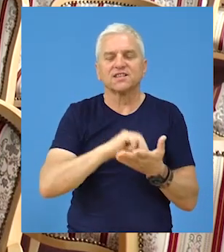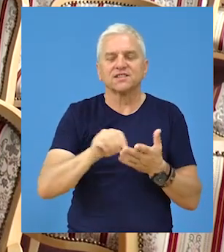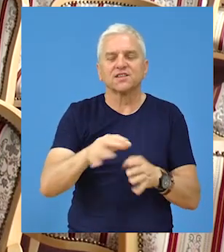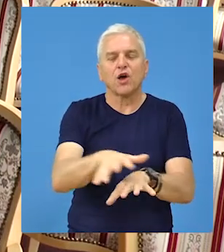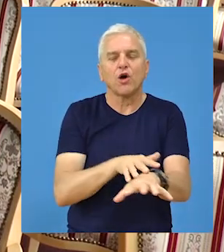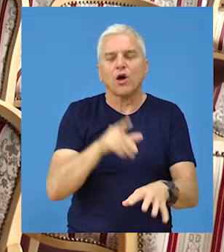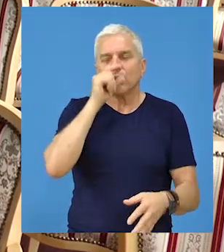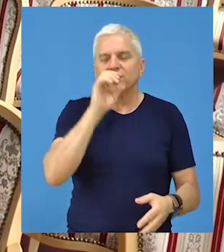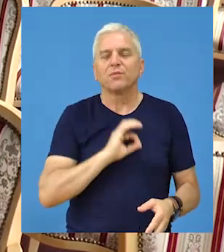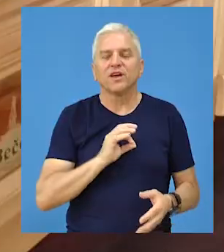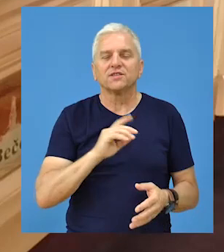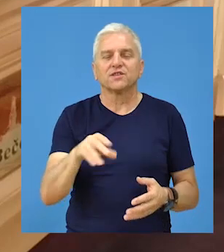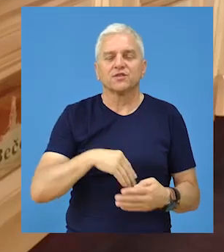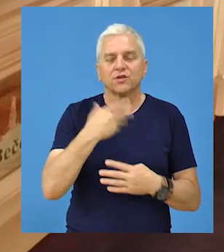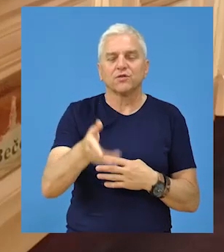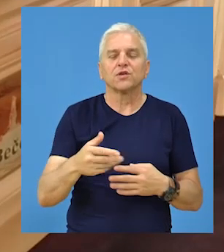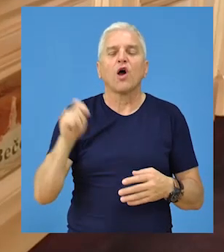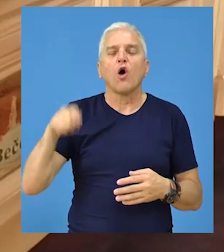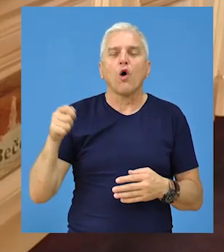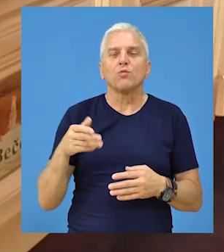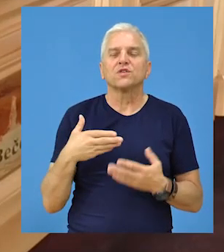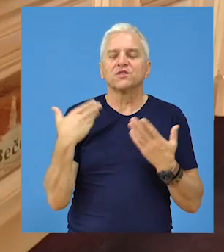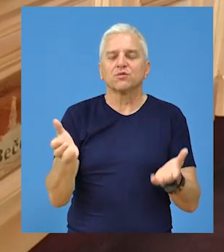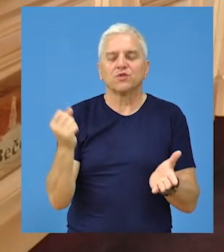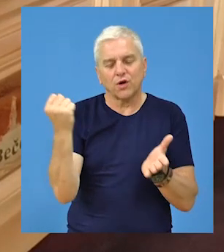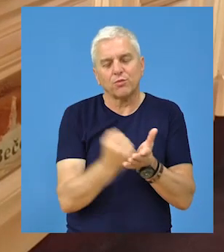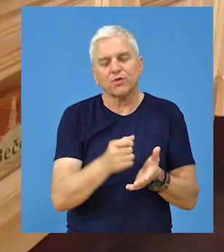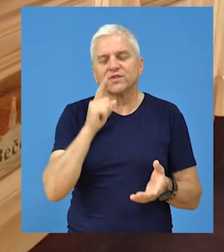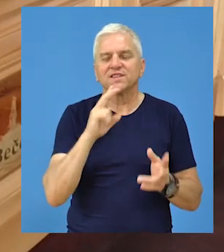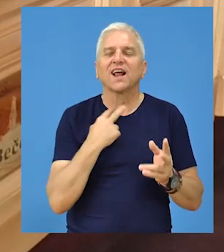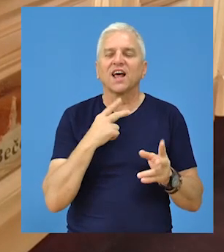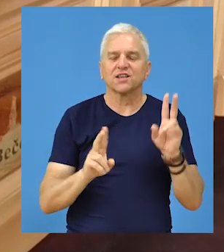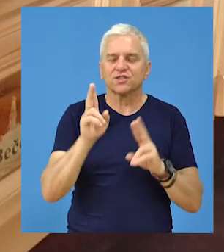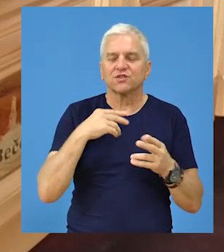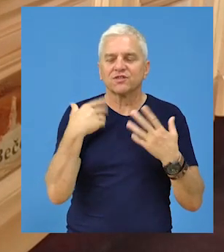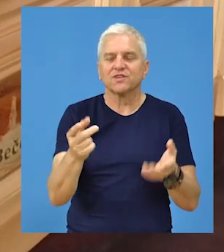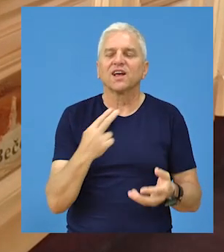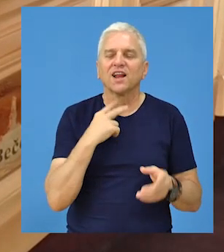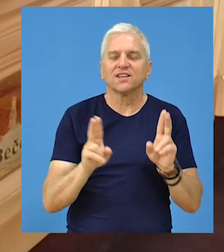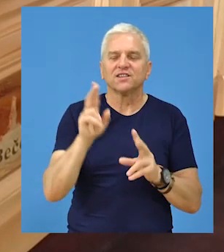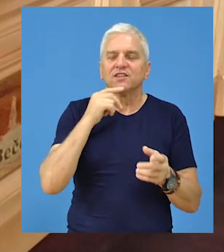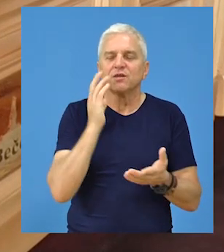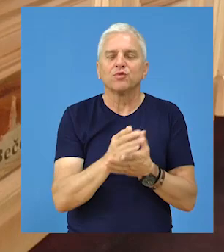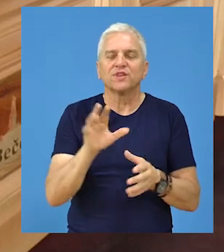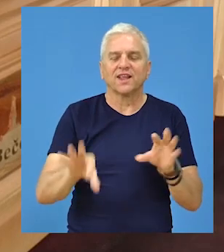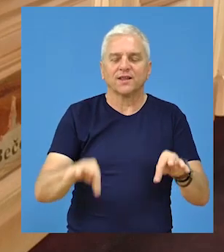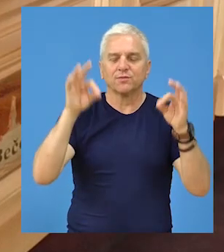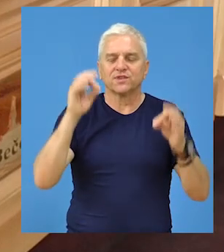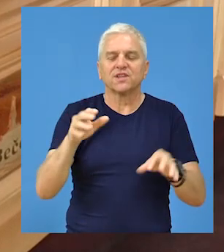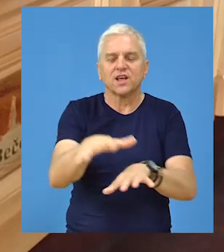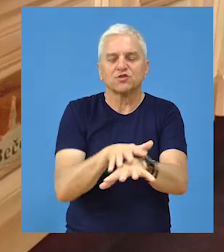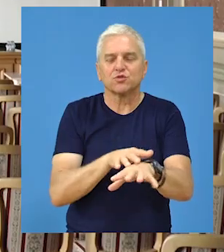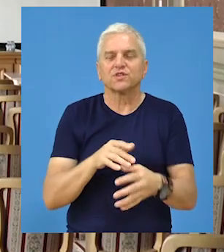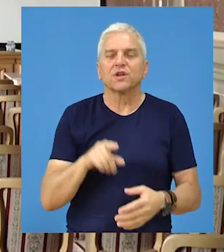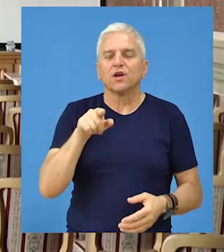sednici Skupštine opštine Bečej nakon što odbornicima budu verifikovani mandati i potom tajnim glasanjem bude izabran predsjednik